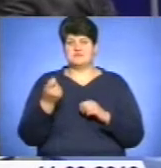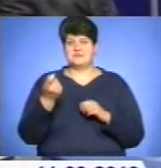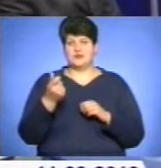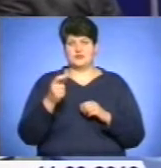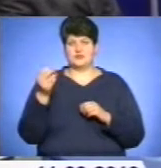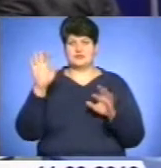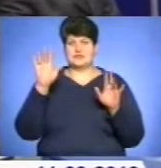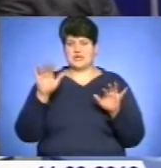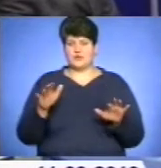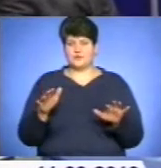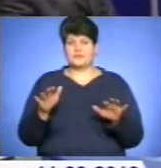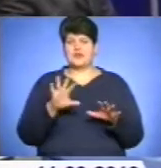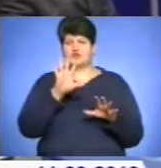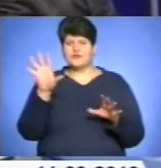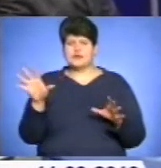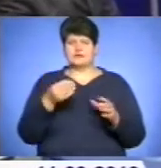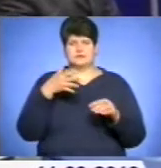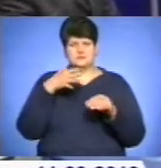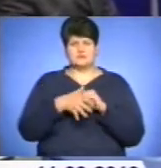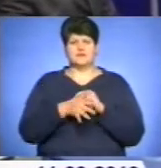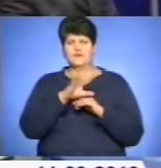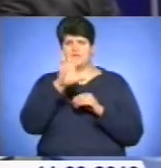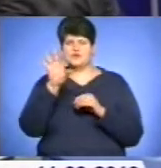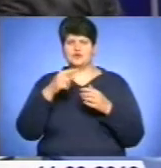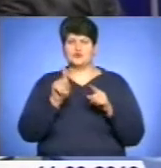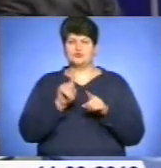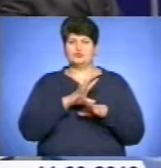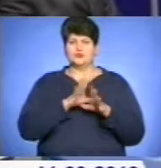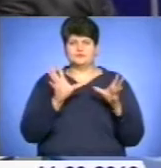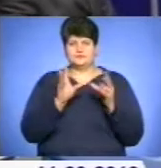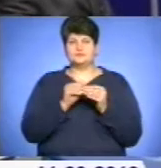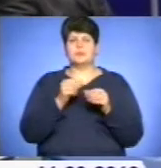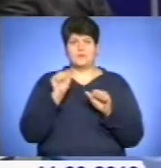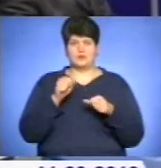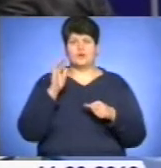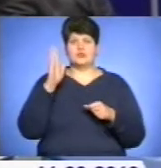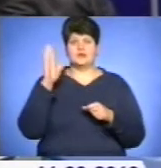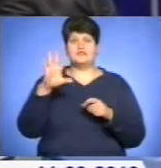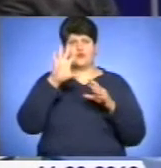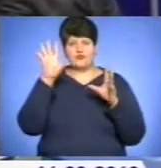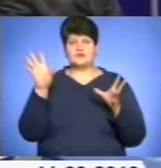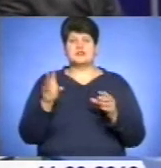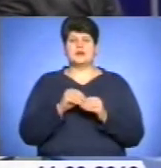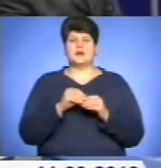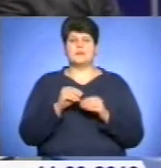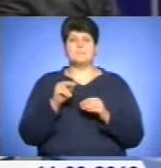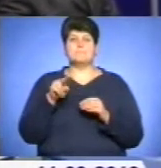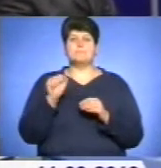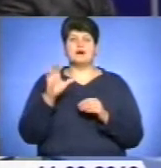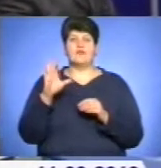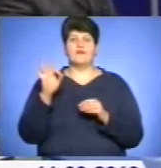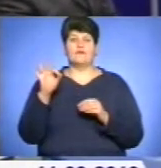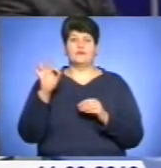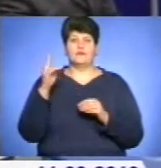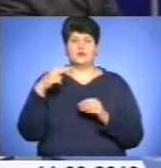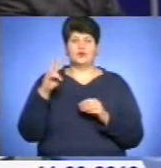ситуацію, брати всі ці чинники докупи, то ми можемо прогнозувати, що взагалі паводку якогось такого, який би